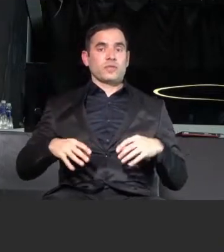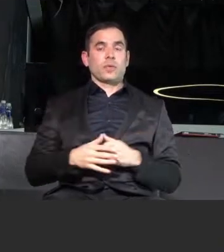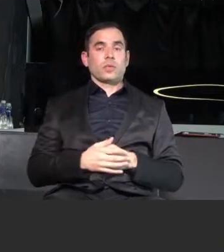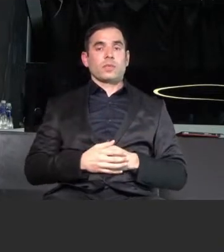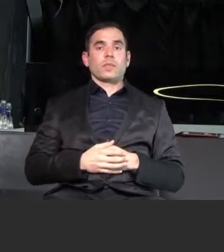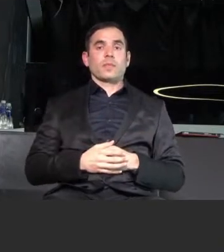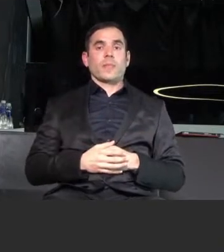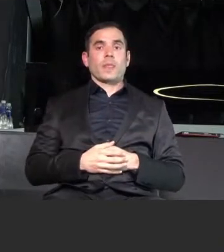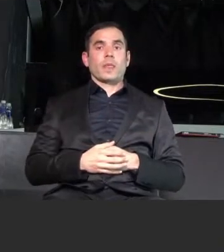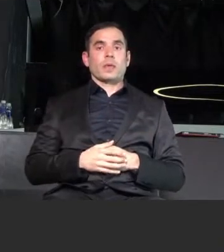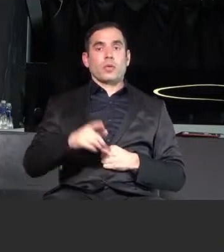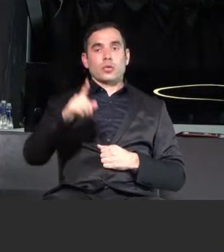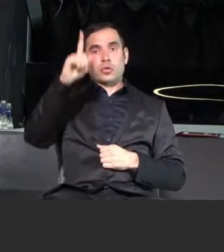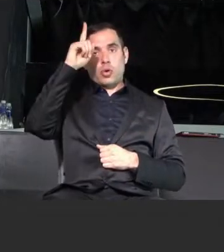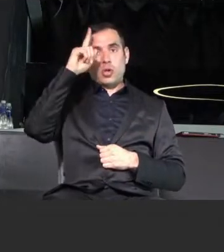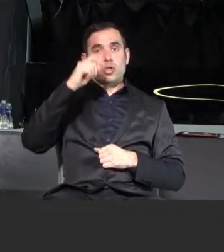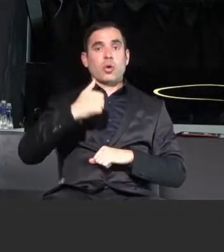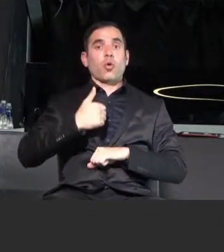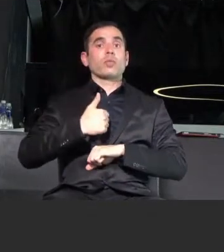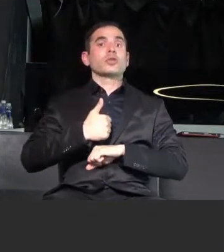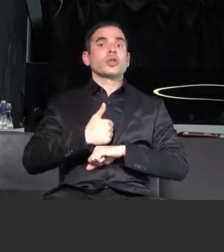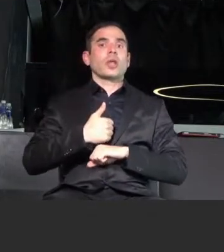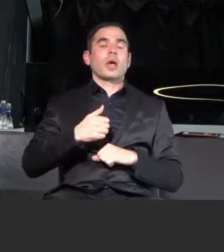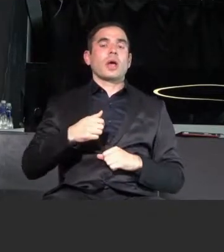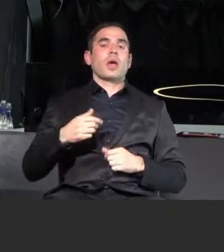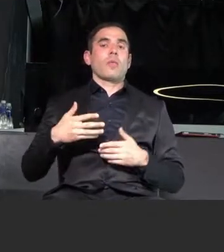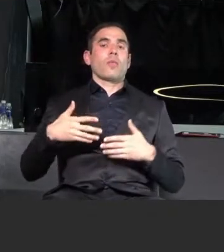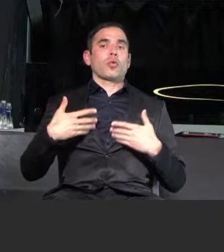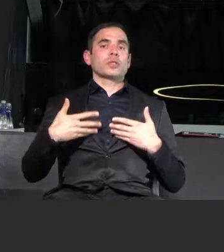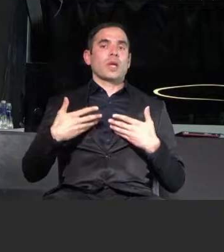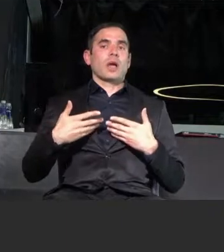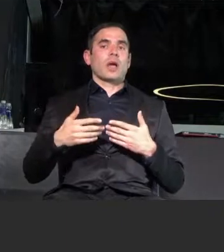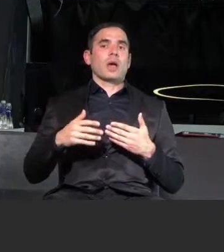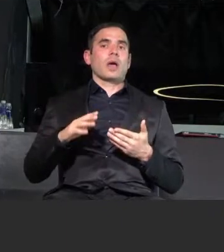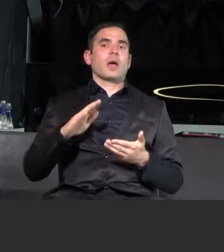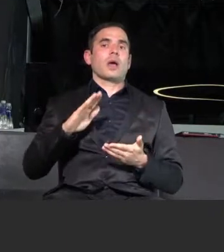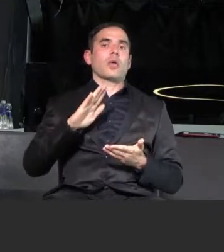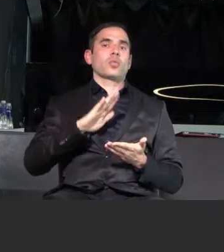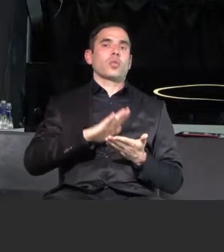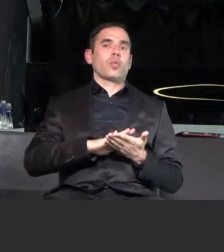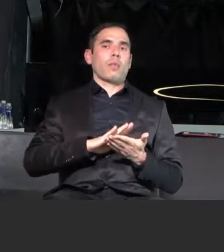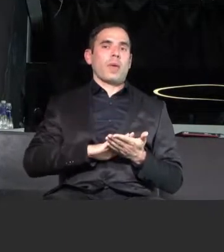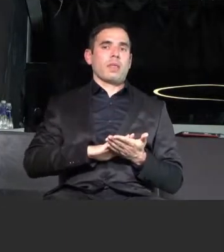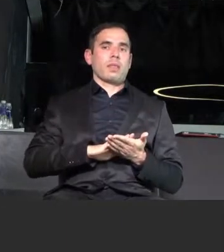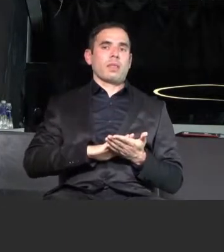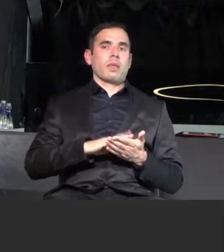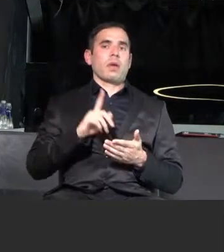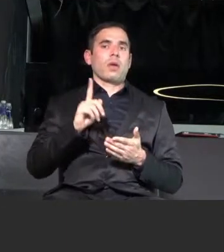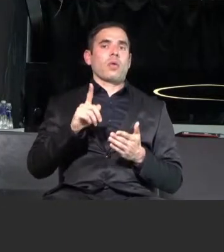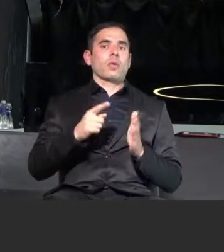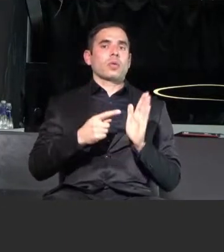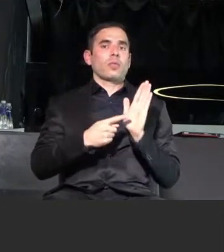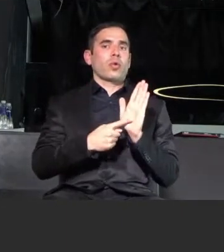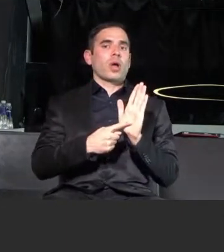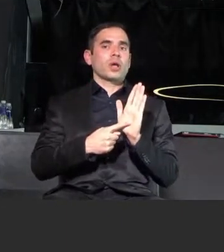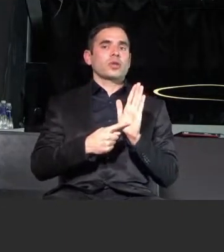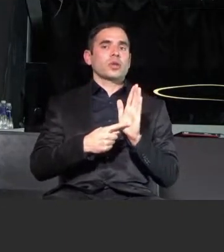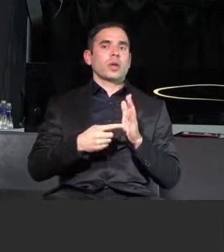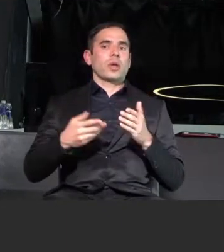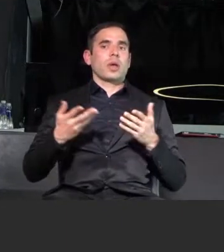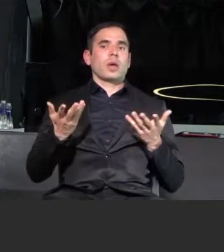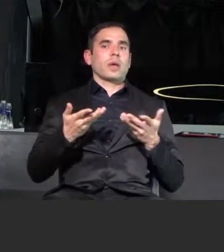От столична община ни поискаха документ, който да удостовери происхода на детето.